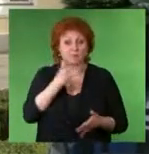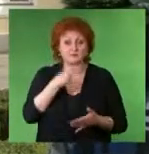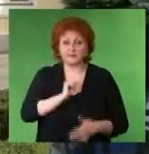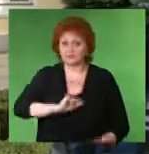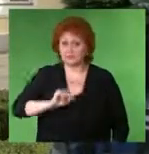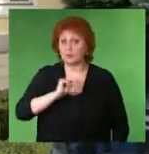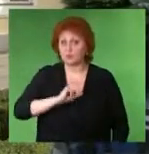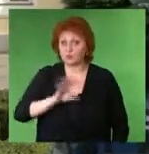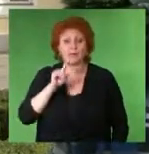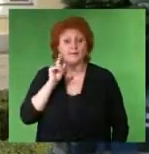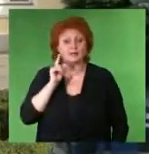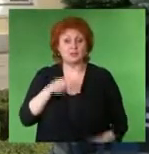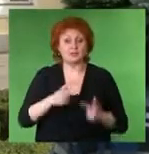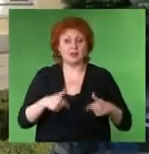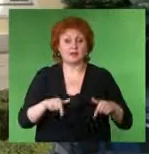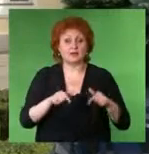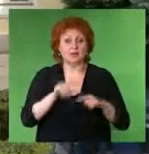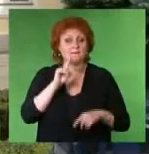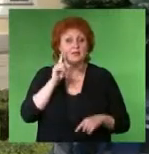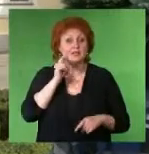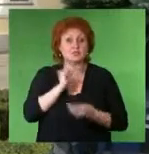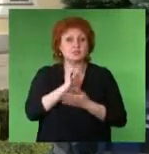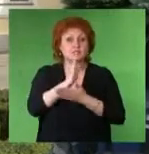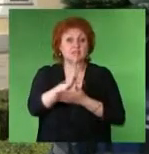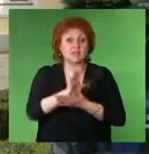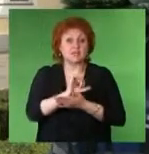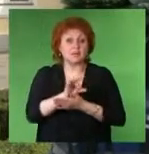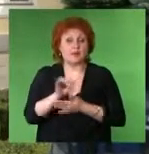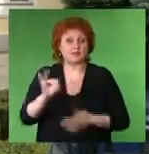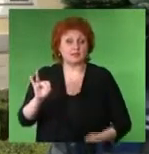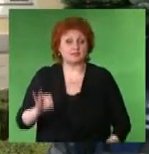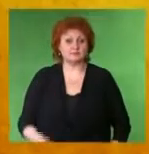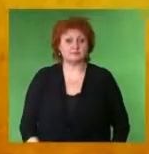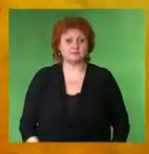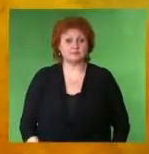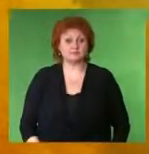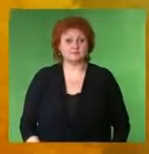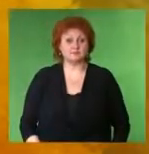опыт своей работы молодежных организаций, молодежных движений епархии